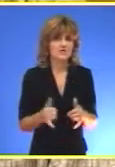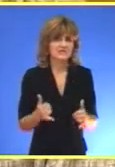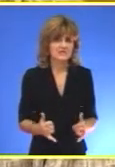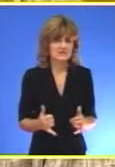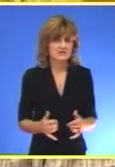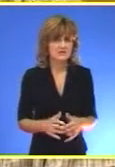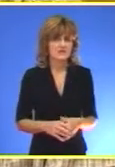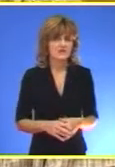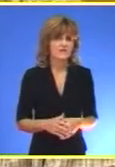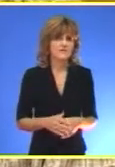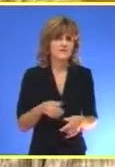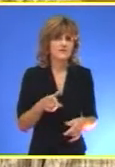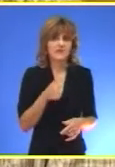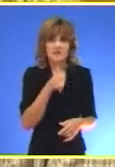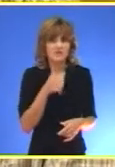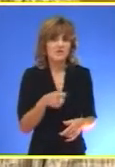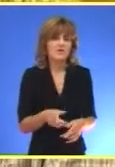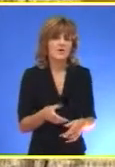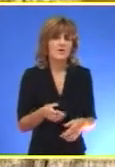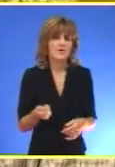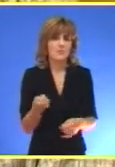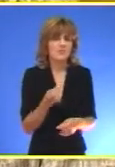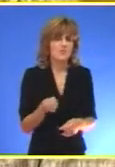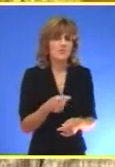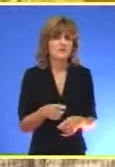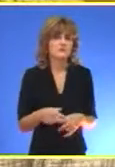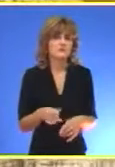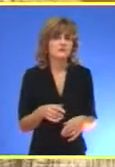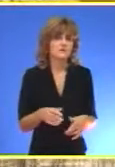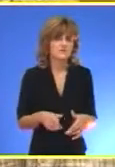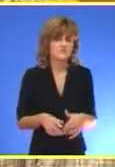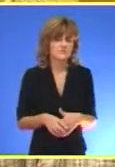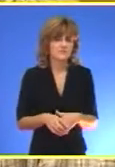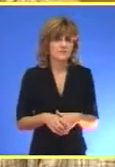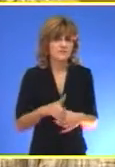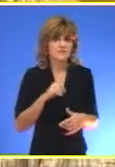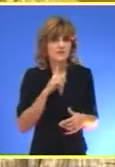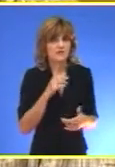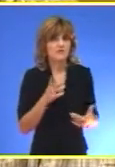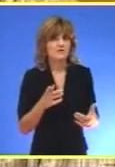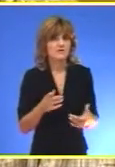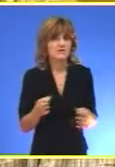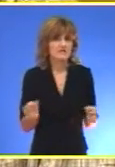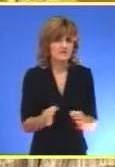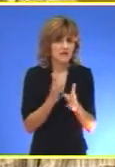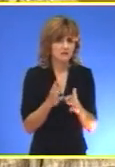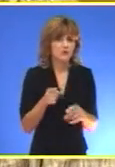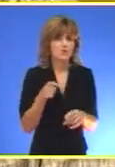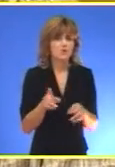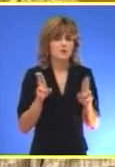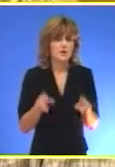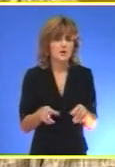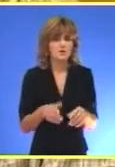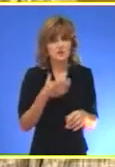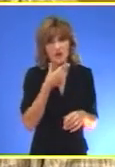okolnosti bolje, vremena su bolje I na sreću to se može vrlo